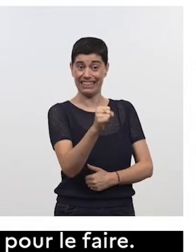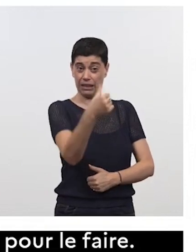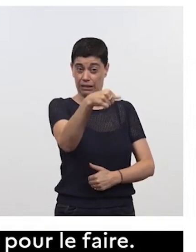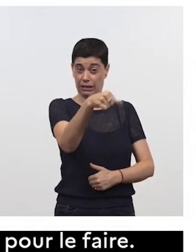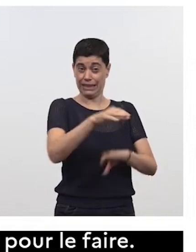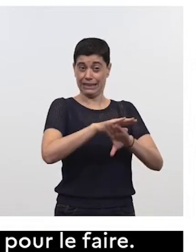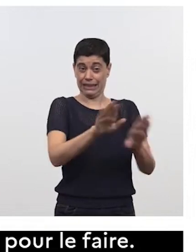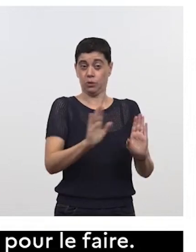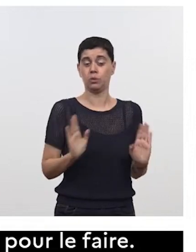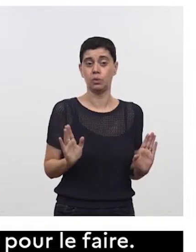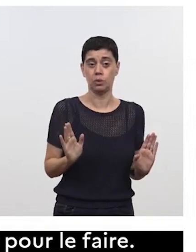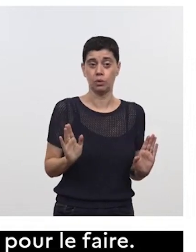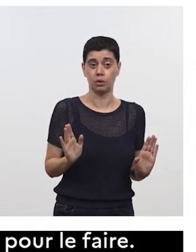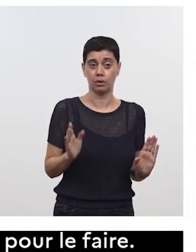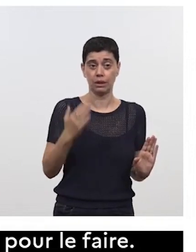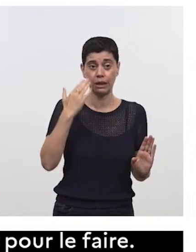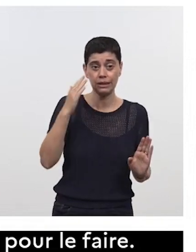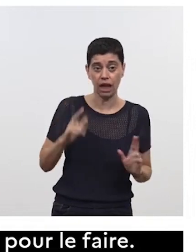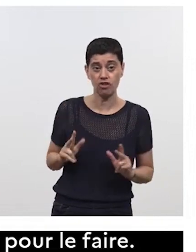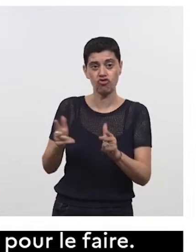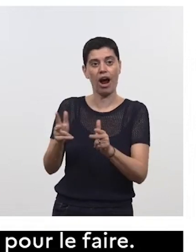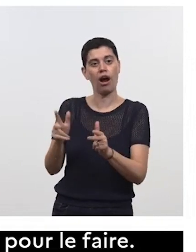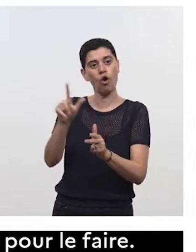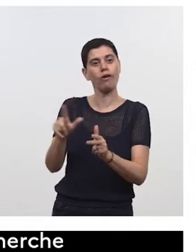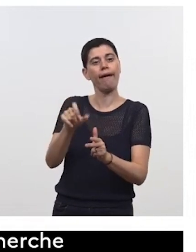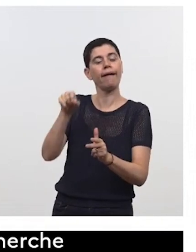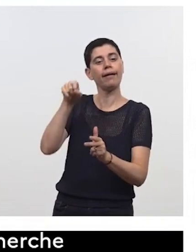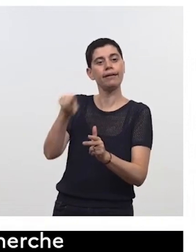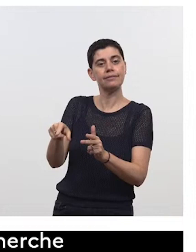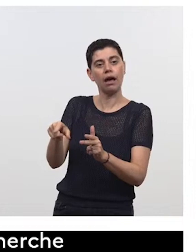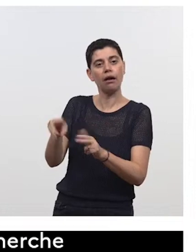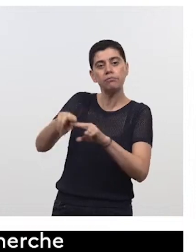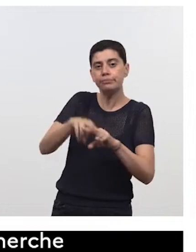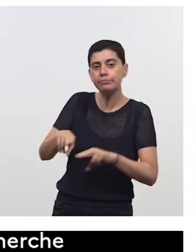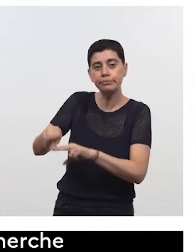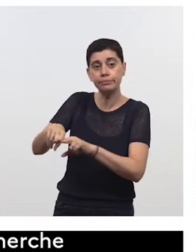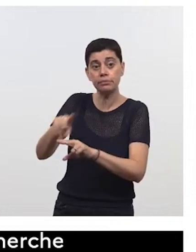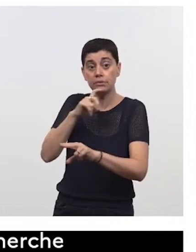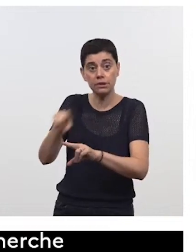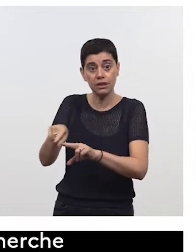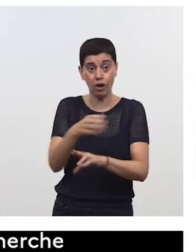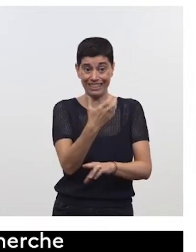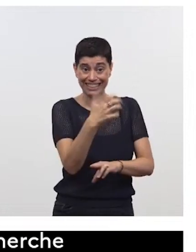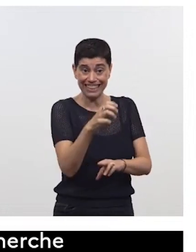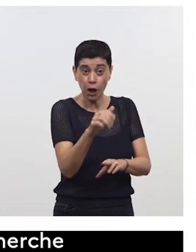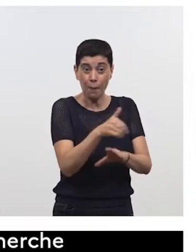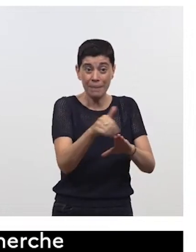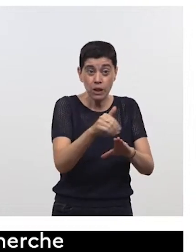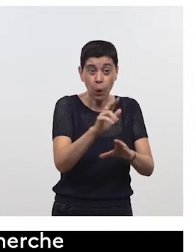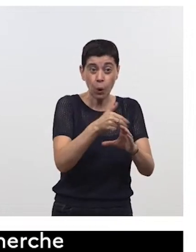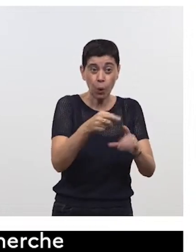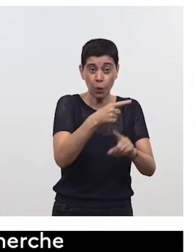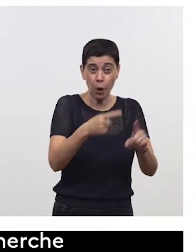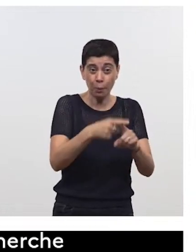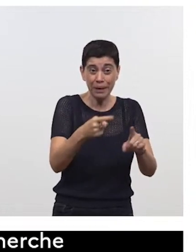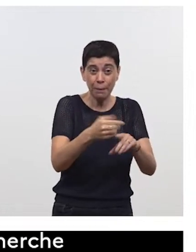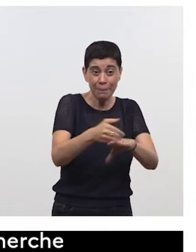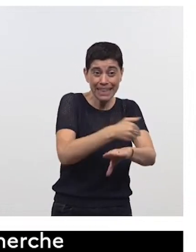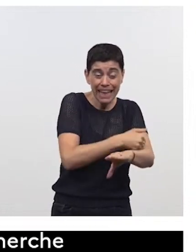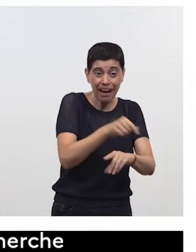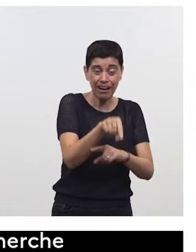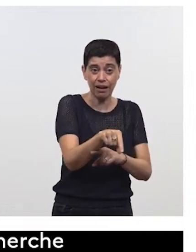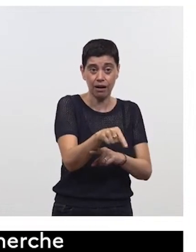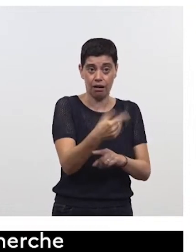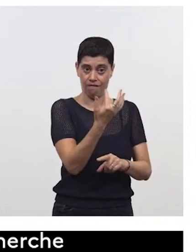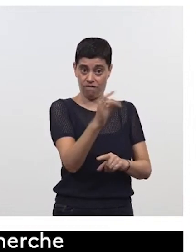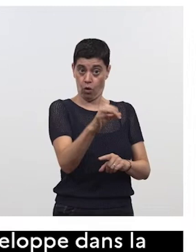même pas de la rénovation à mi-vie du Charles Leclerc, c'est 500 millions d'euros, un demi-milliard d'euros. Que pour la partie française. Et en